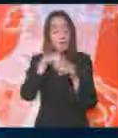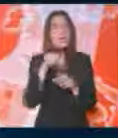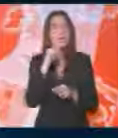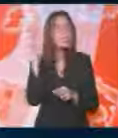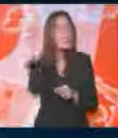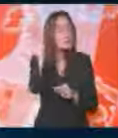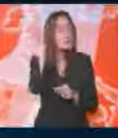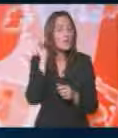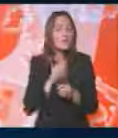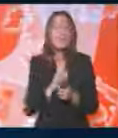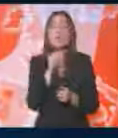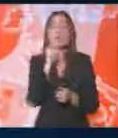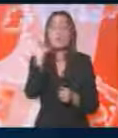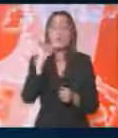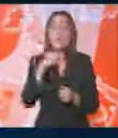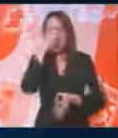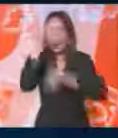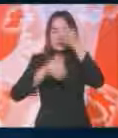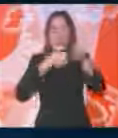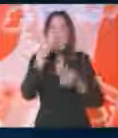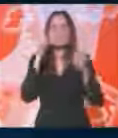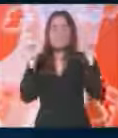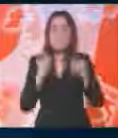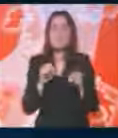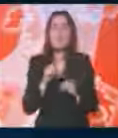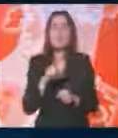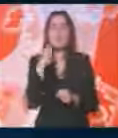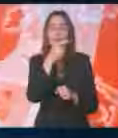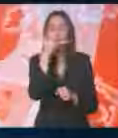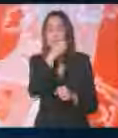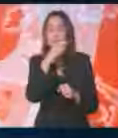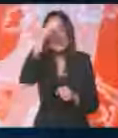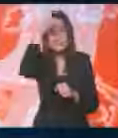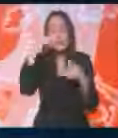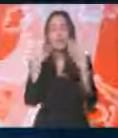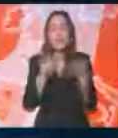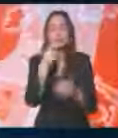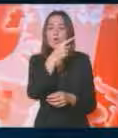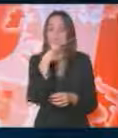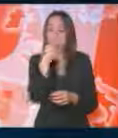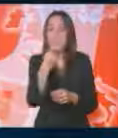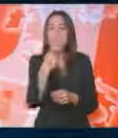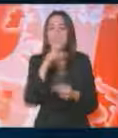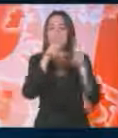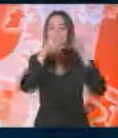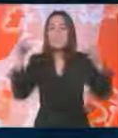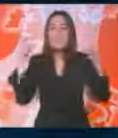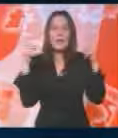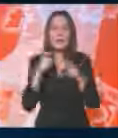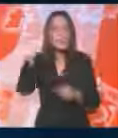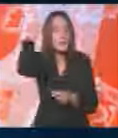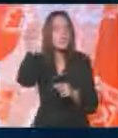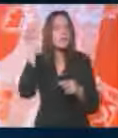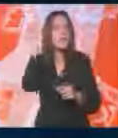i da razmotri ozbiljno to što Srbija predlaže. Prelec naglašava da će institucionalna kriza u